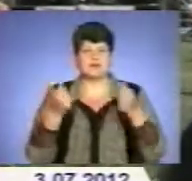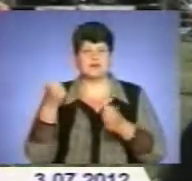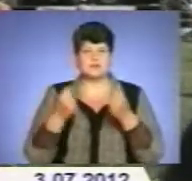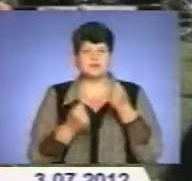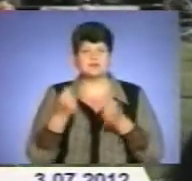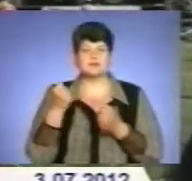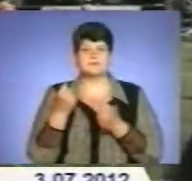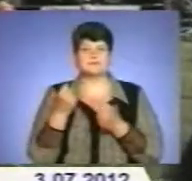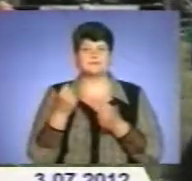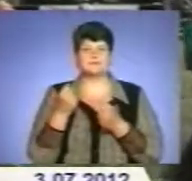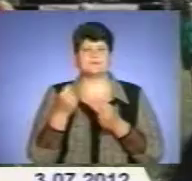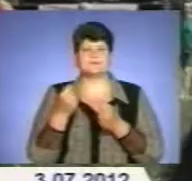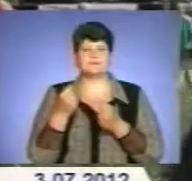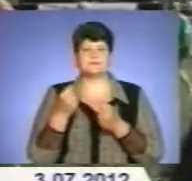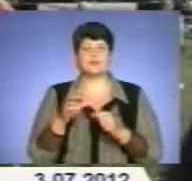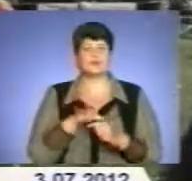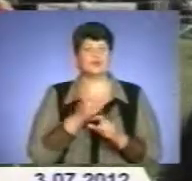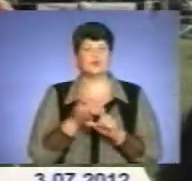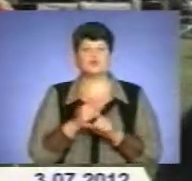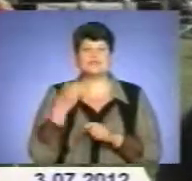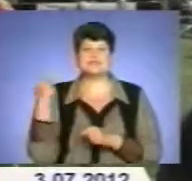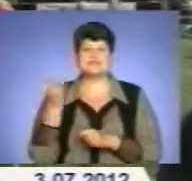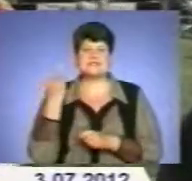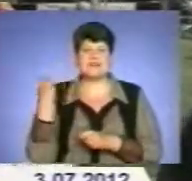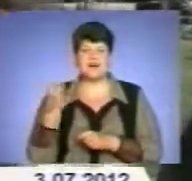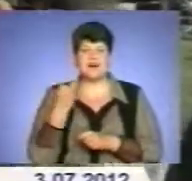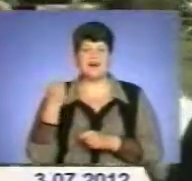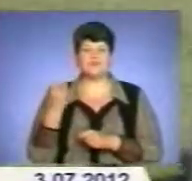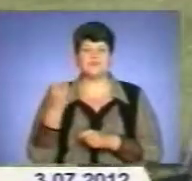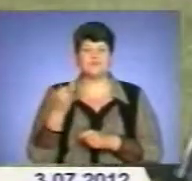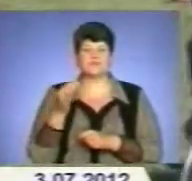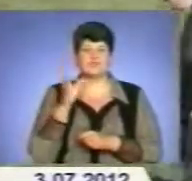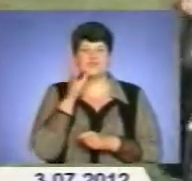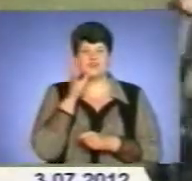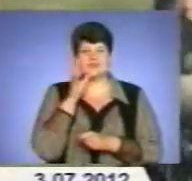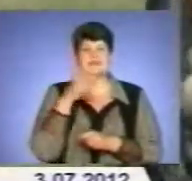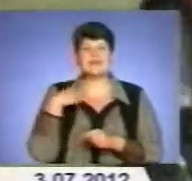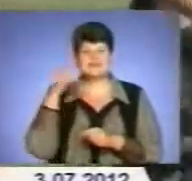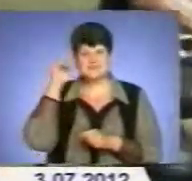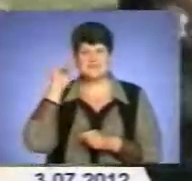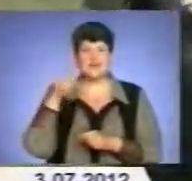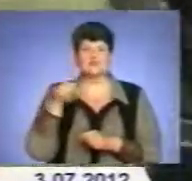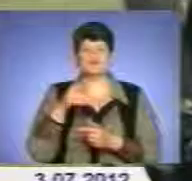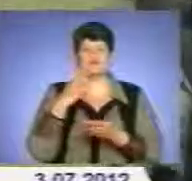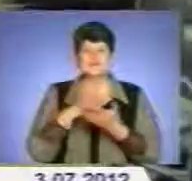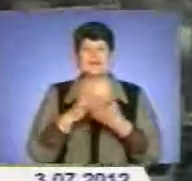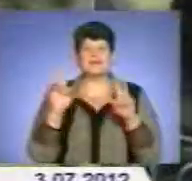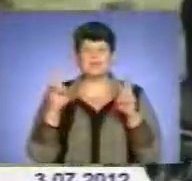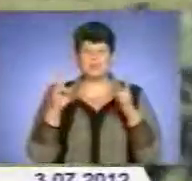було дуже цікавий час. Я знав, що тут існує клуб.